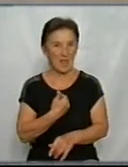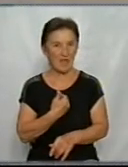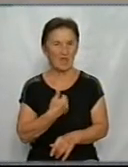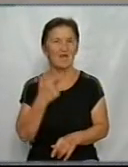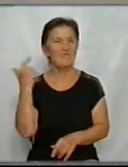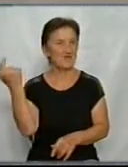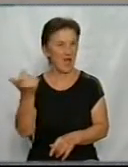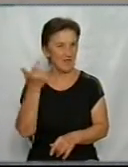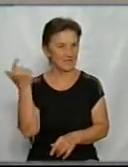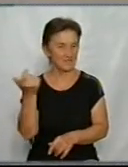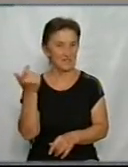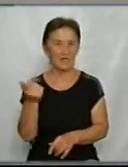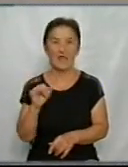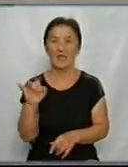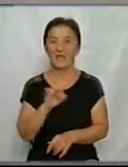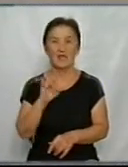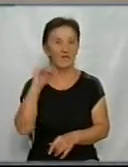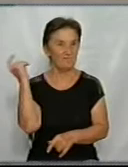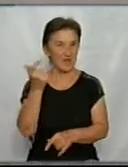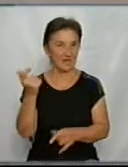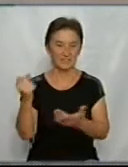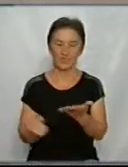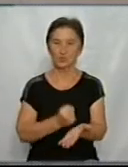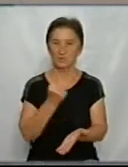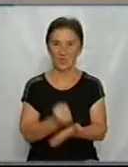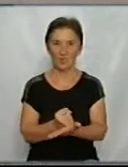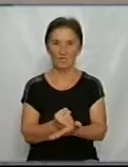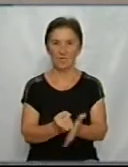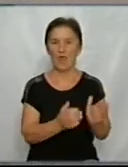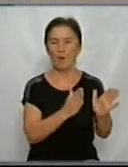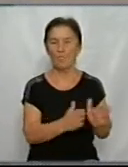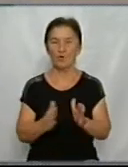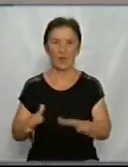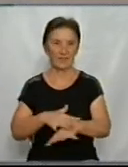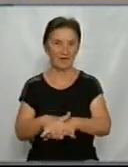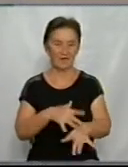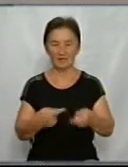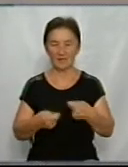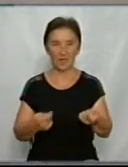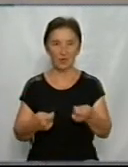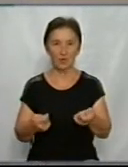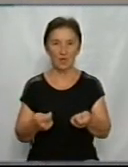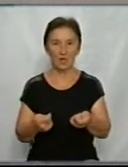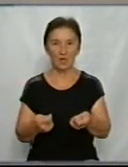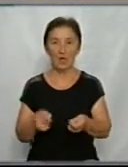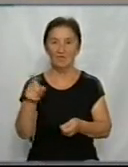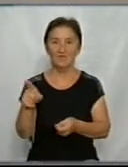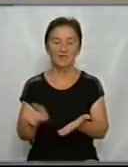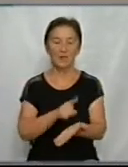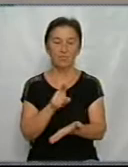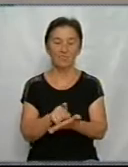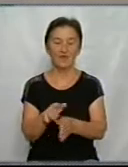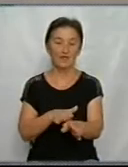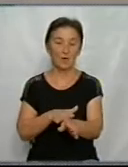і власник встановлює якісь порядки на ринку, і вони повинні придержуватися